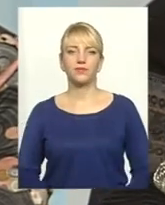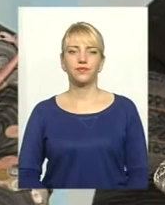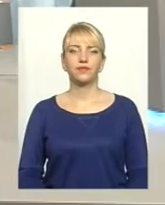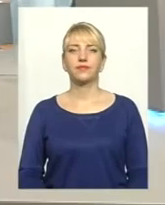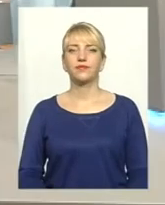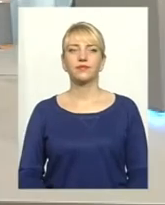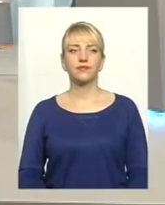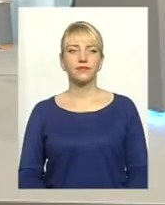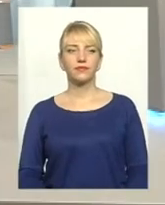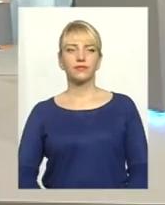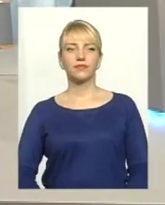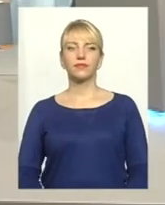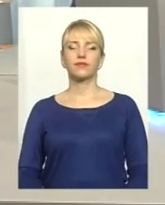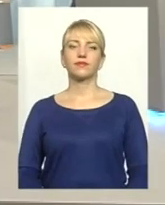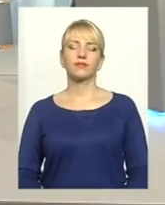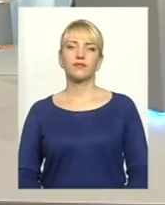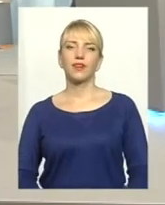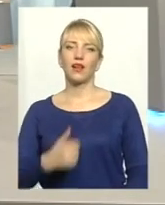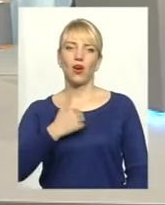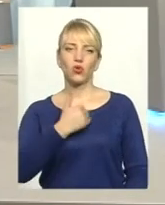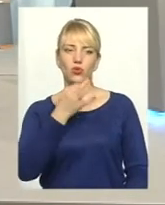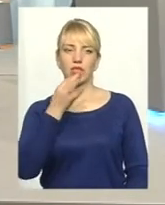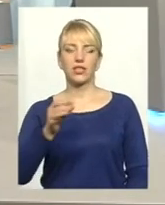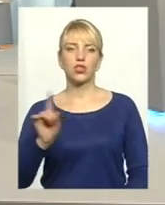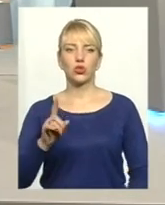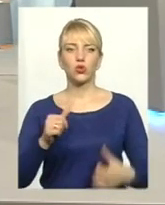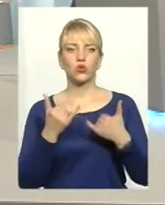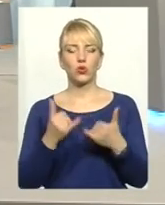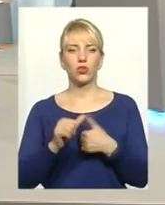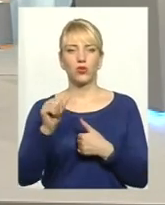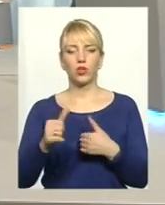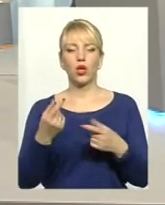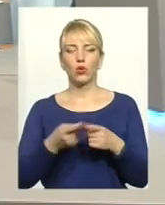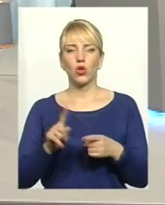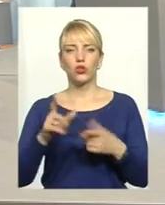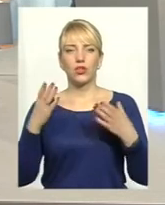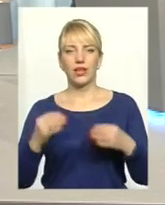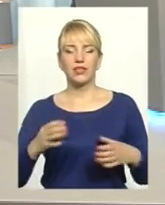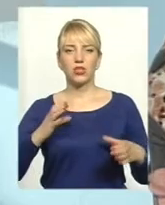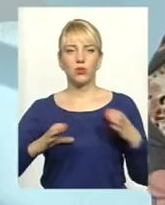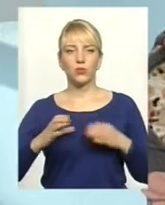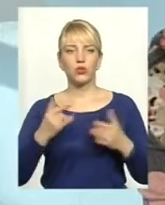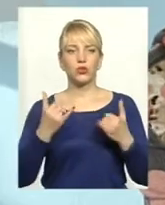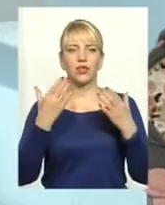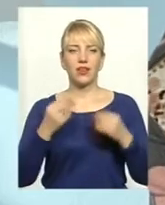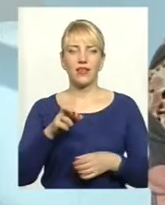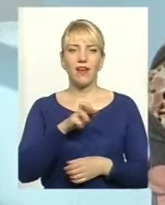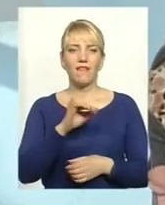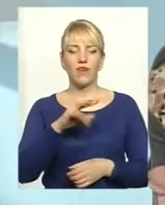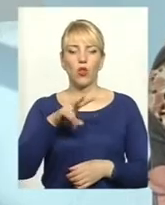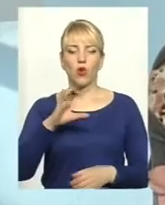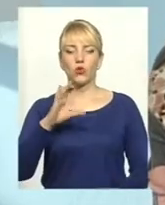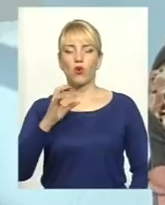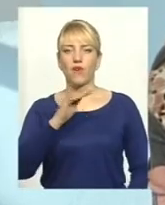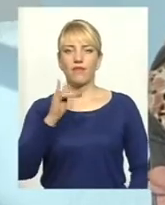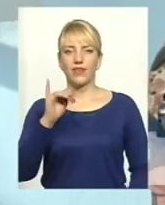Дякую. Прошу вас. Ну, я хочу сказати, що сьогодні, крім того, що день студенти, ще день філософії. Тому